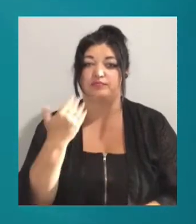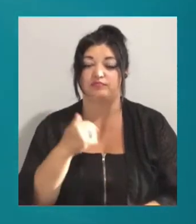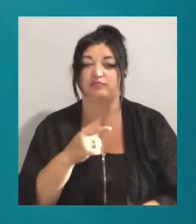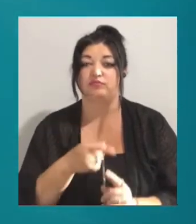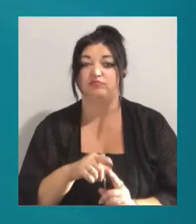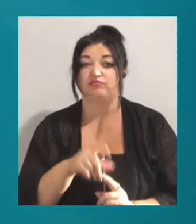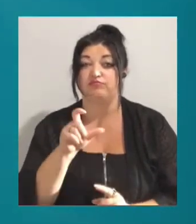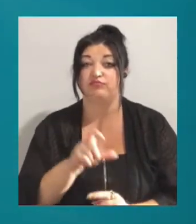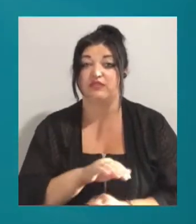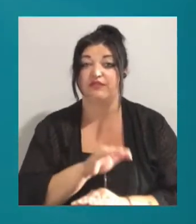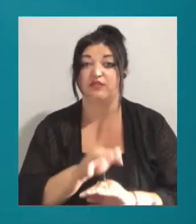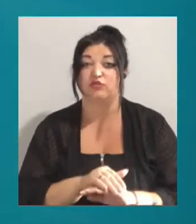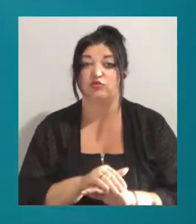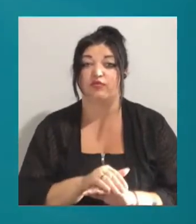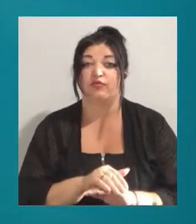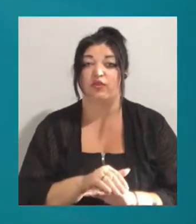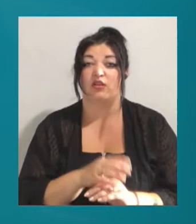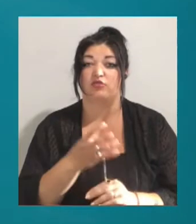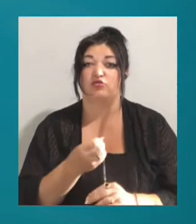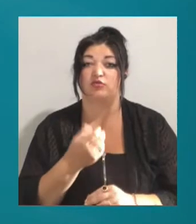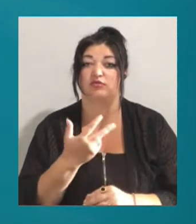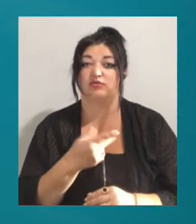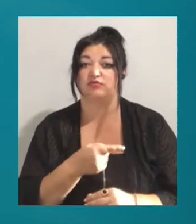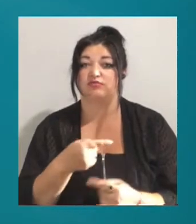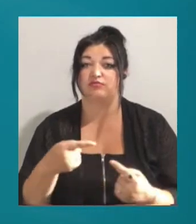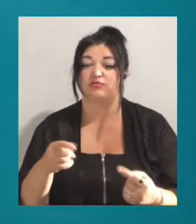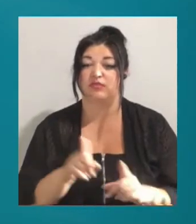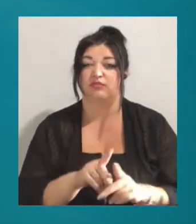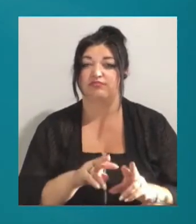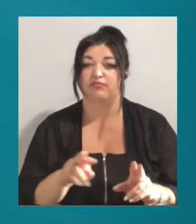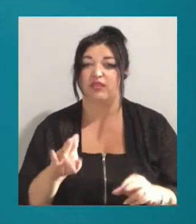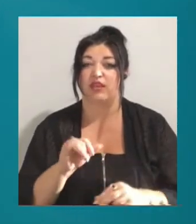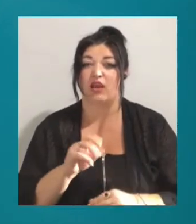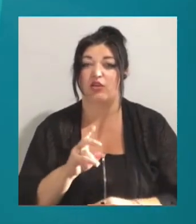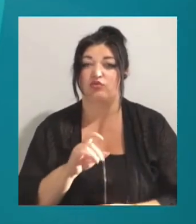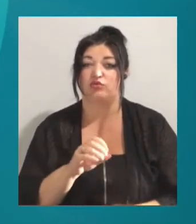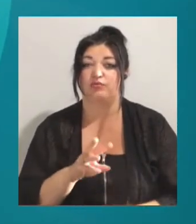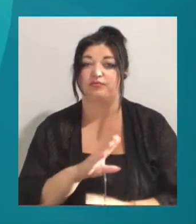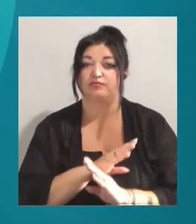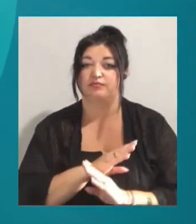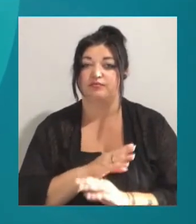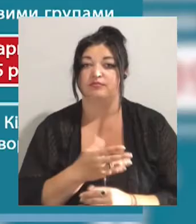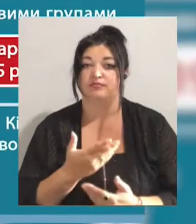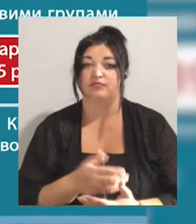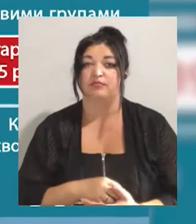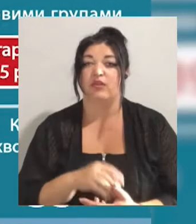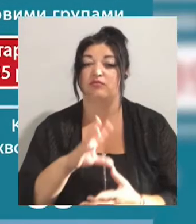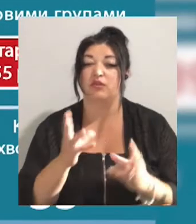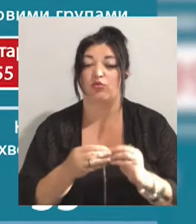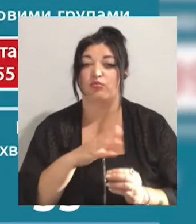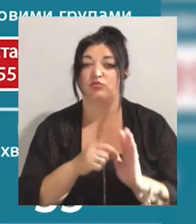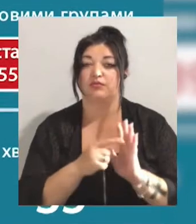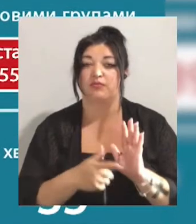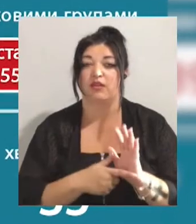зафіксували також інші три смерті у пацієнтів з таким діагнозом. Загалом за весь час летальних випадків було 17. За